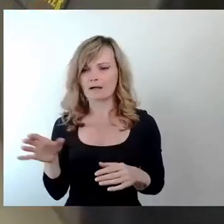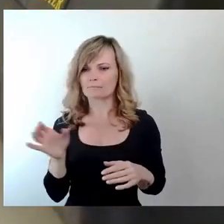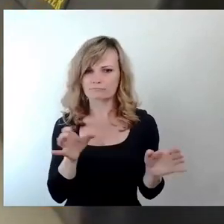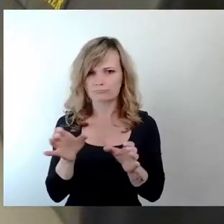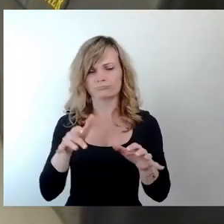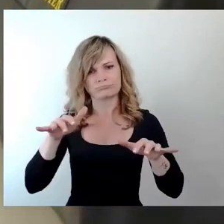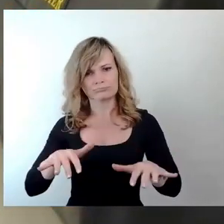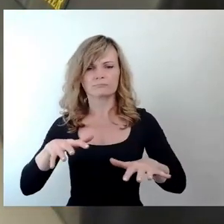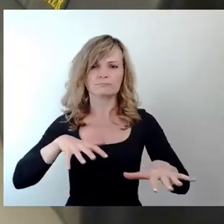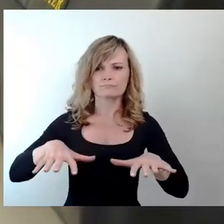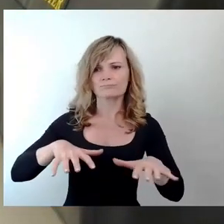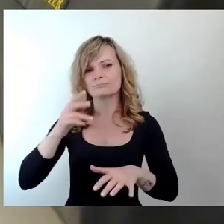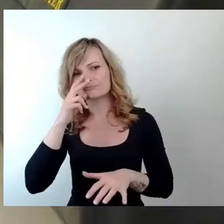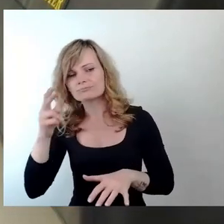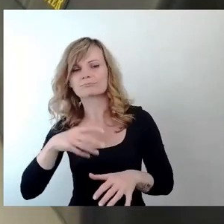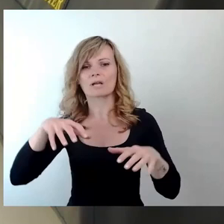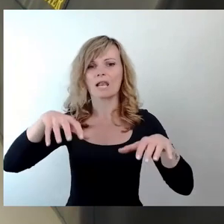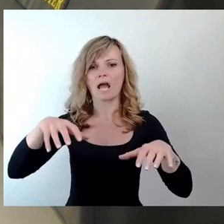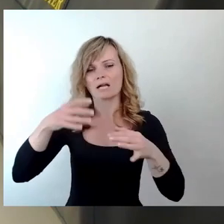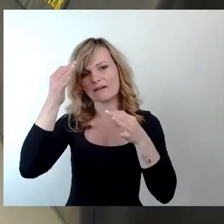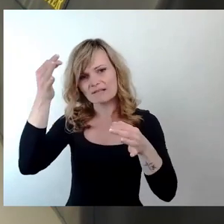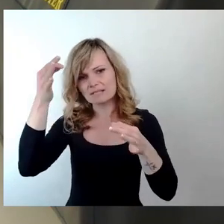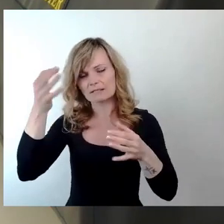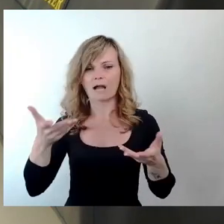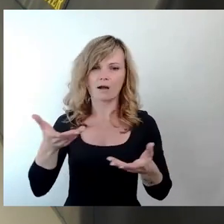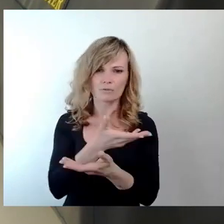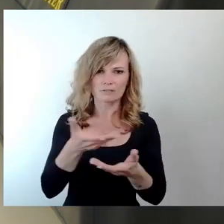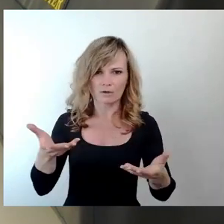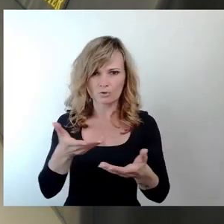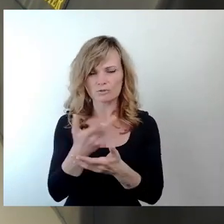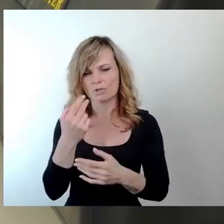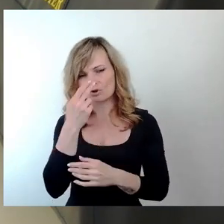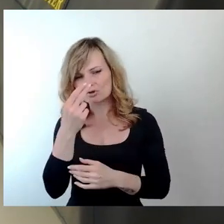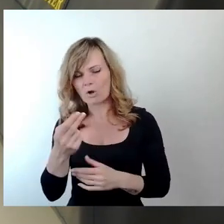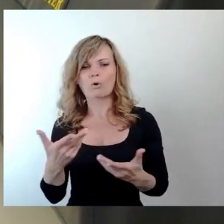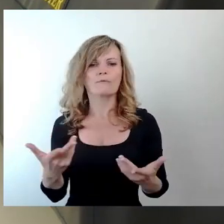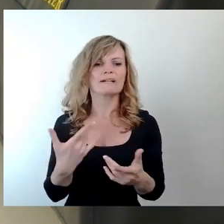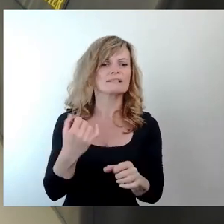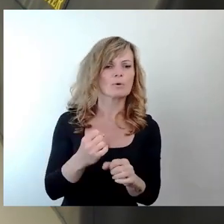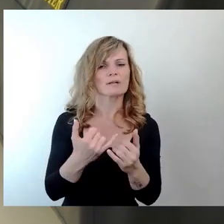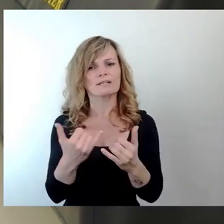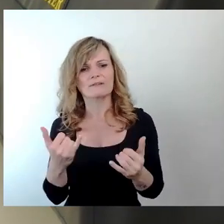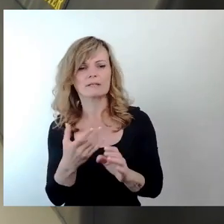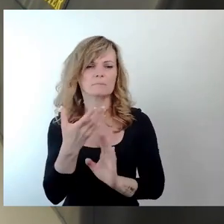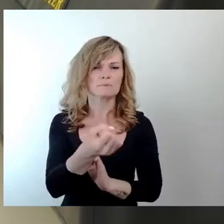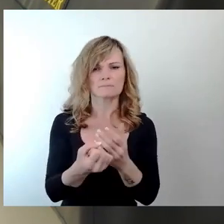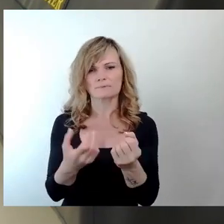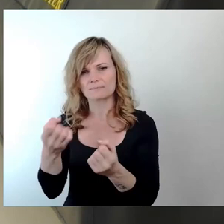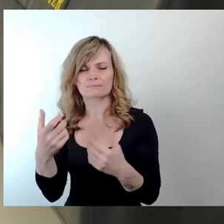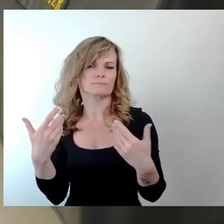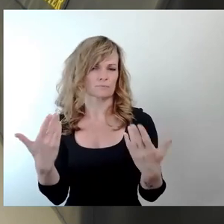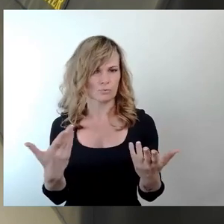entsprechend auszutauschen und aufzubereiten, Handlungsansätze zu identifizieren und loszulegen, immer wieder konkret. Und drittens